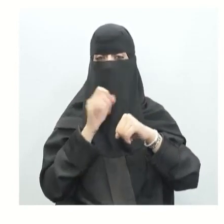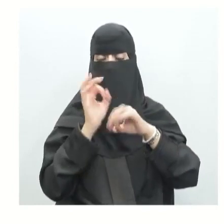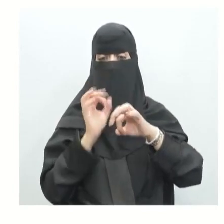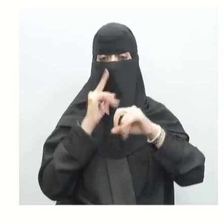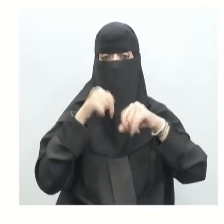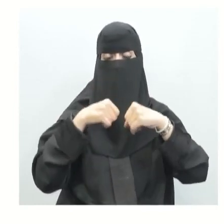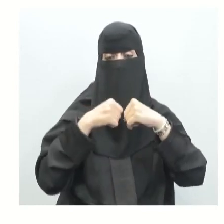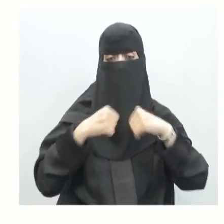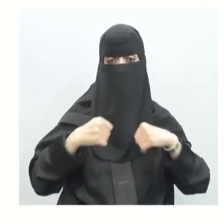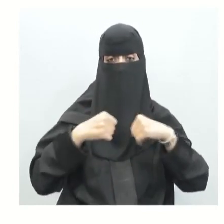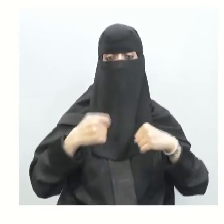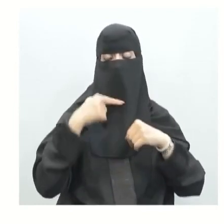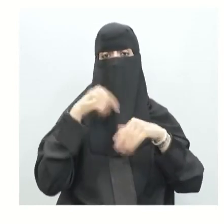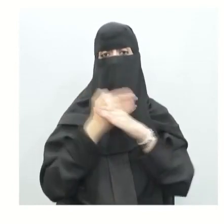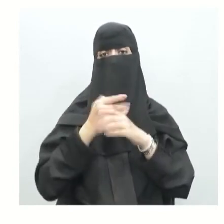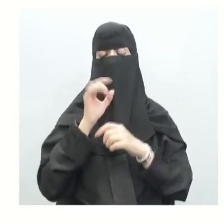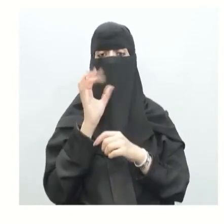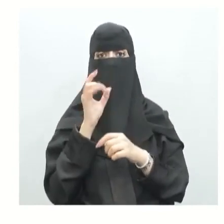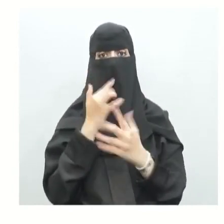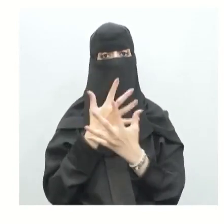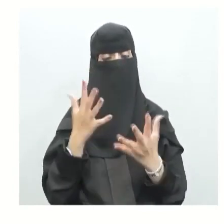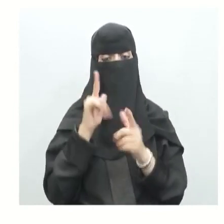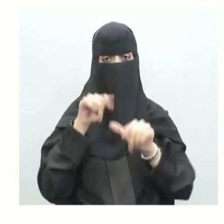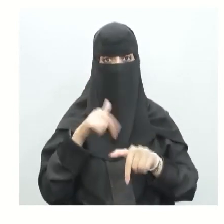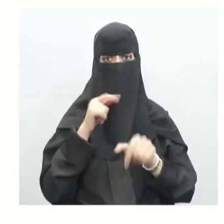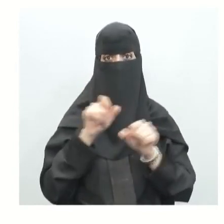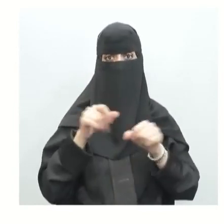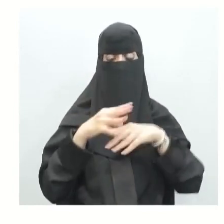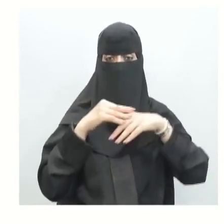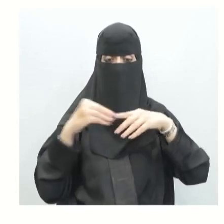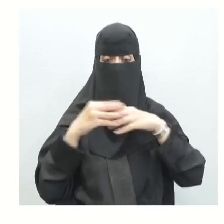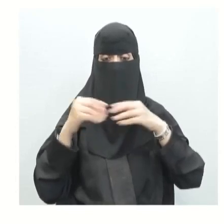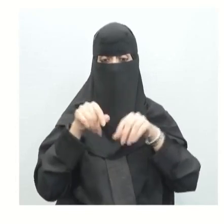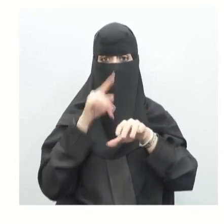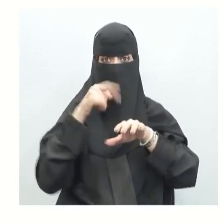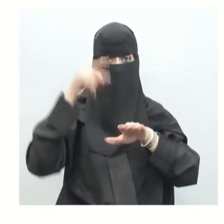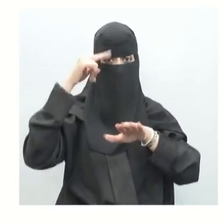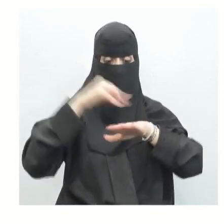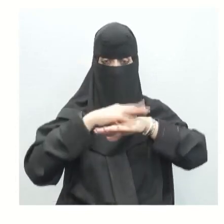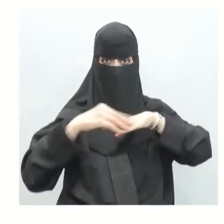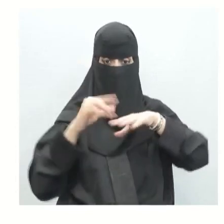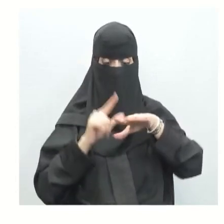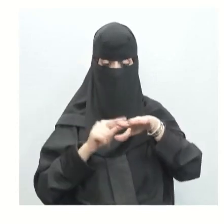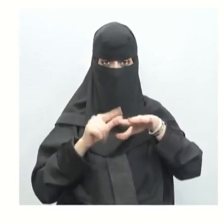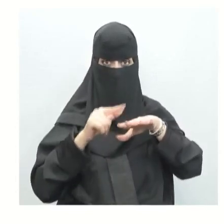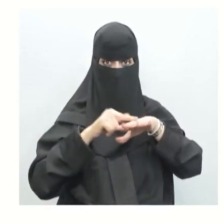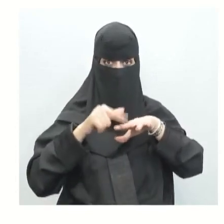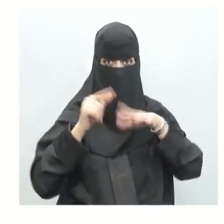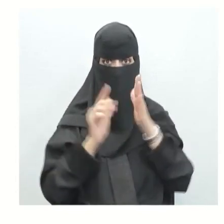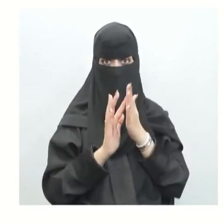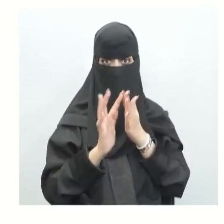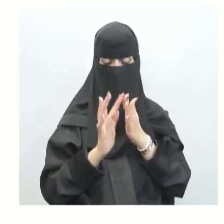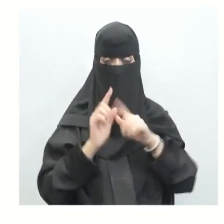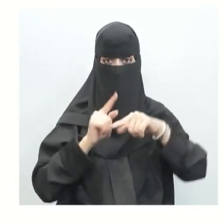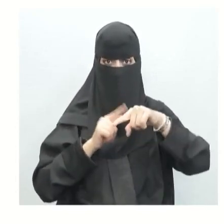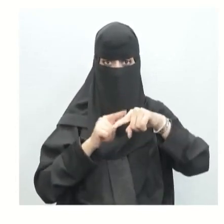ووظيفتها وتسبب آلما كثيرة فتبدو الأصابع مشوهة هنا نظهر في هذه الصورة أحد المرضى